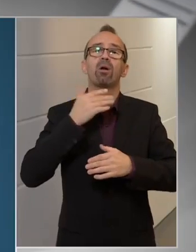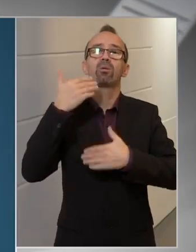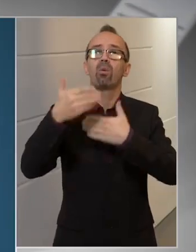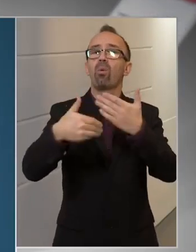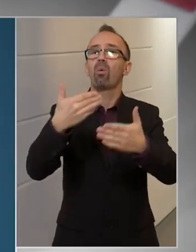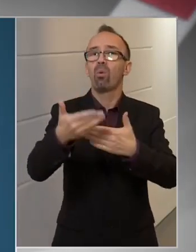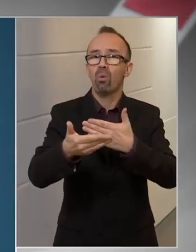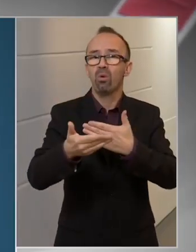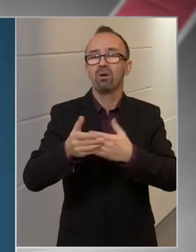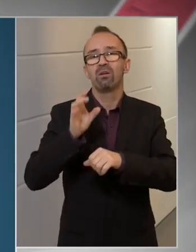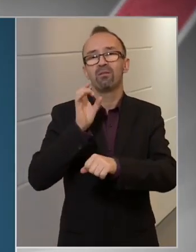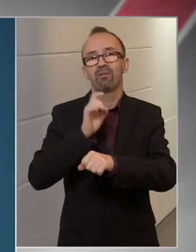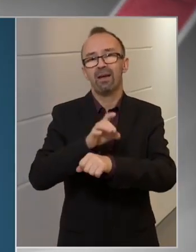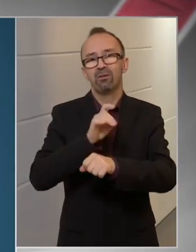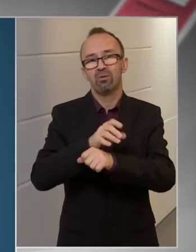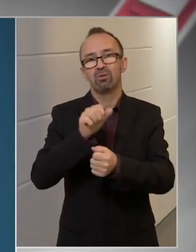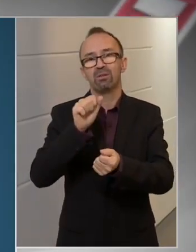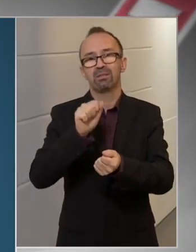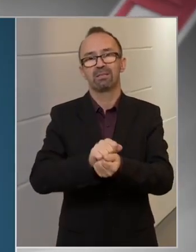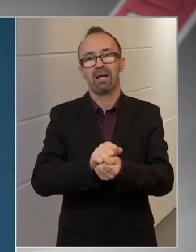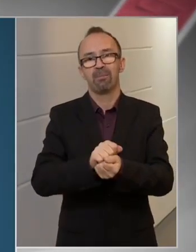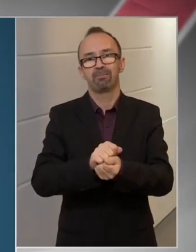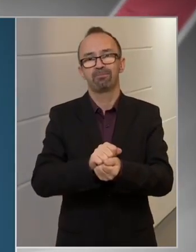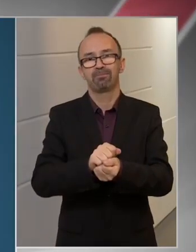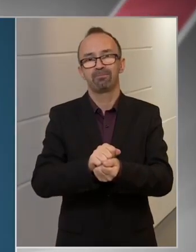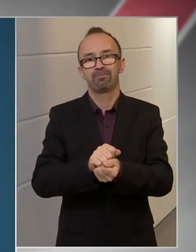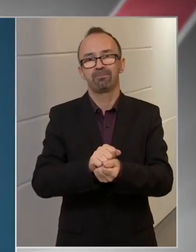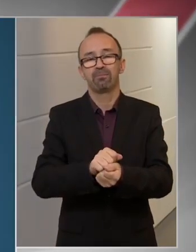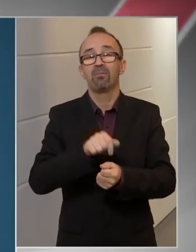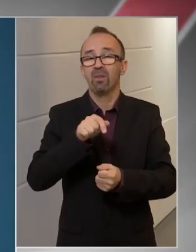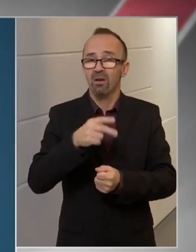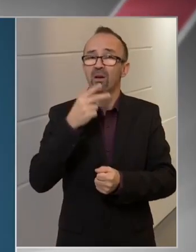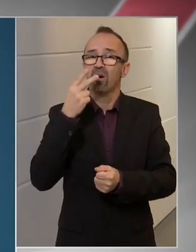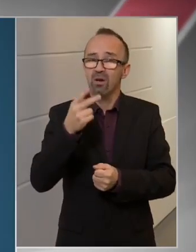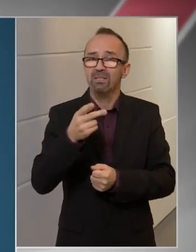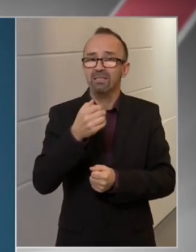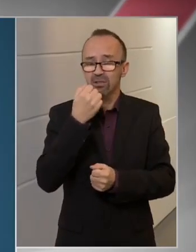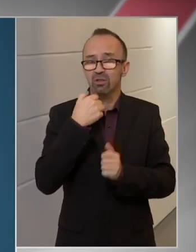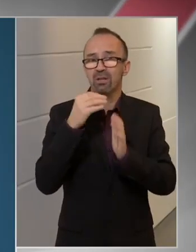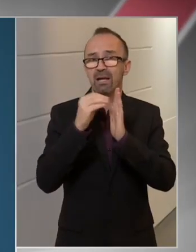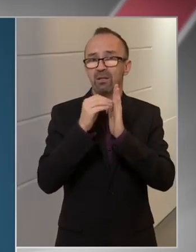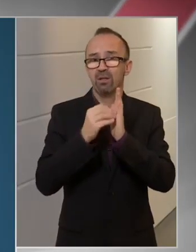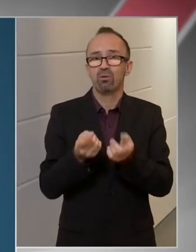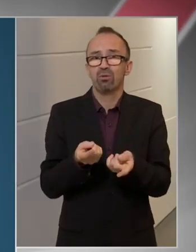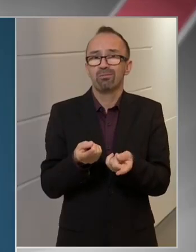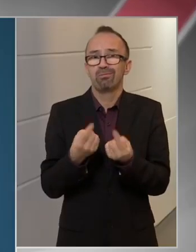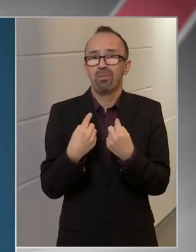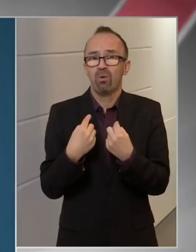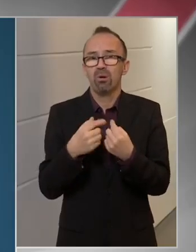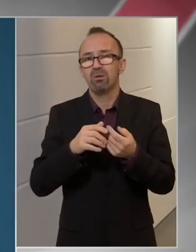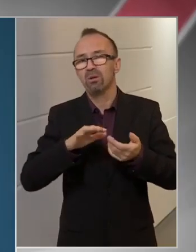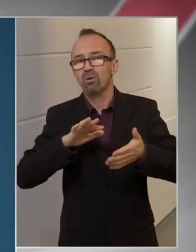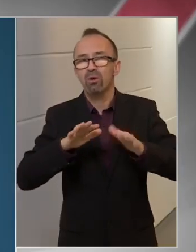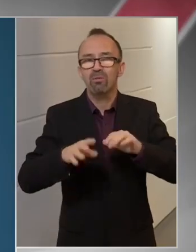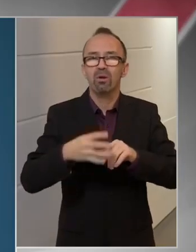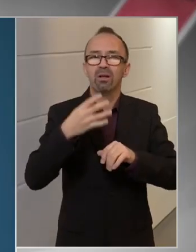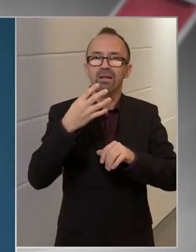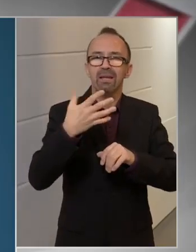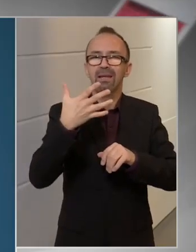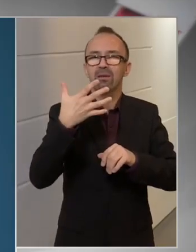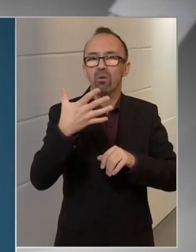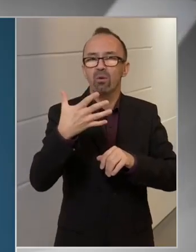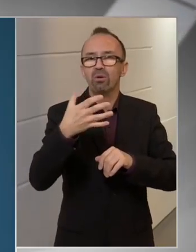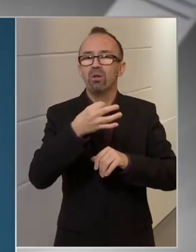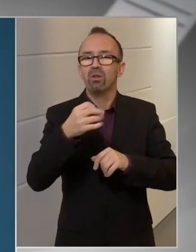fertőzötteknek a számát. Azt látjuk a saját adatainkból, hogy ez körülbelül négy-öt